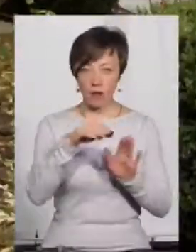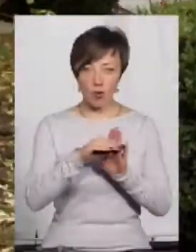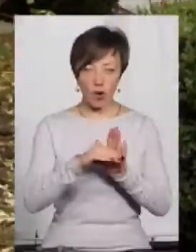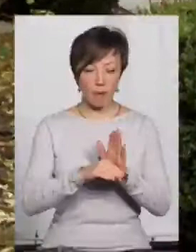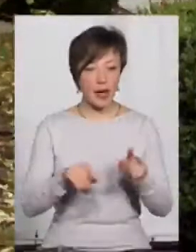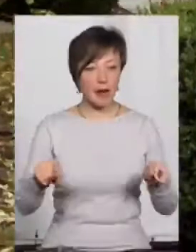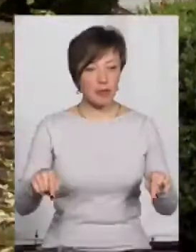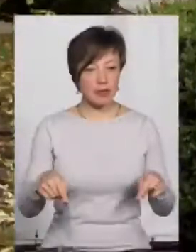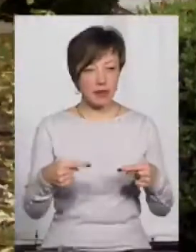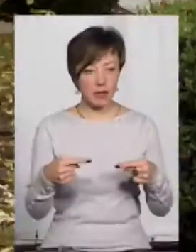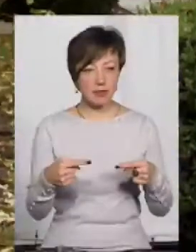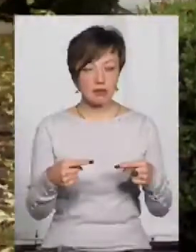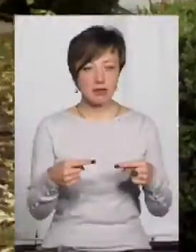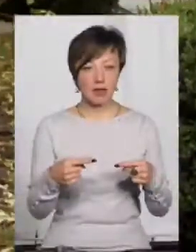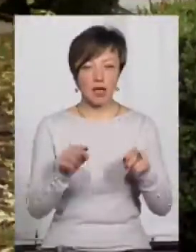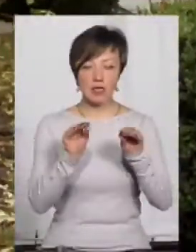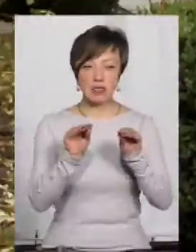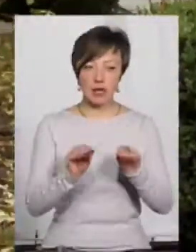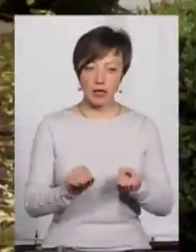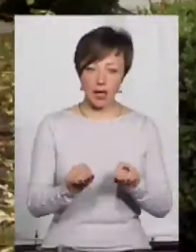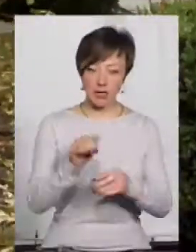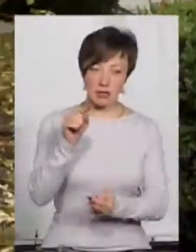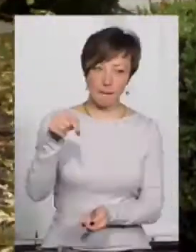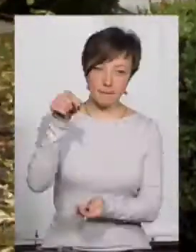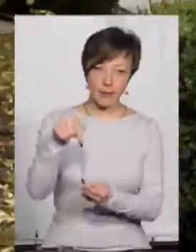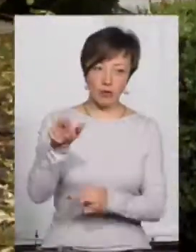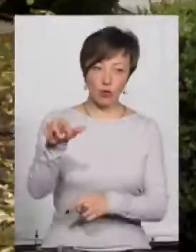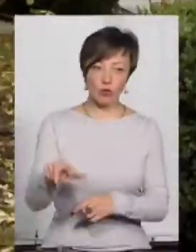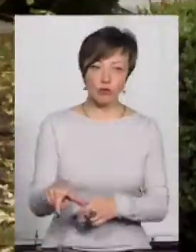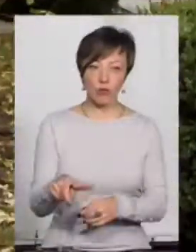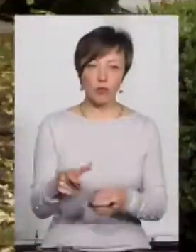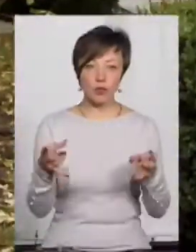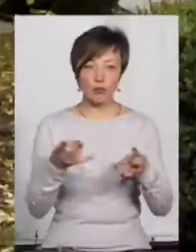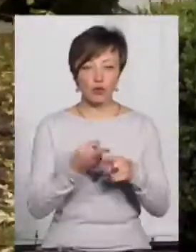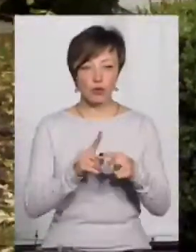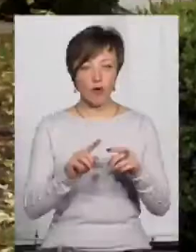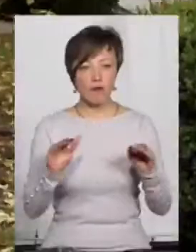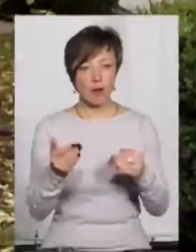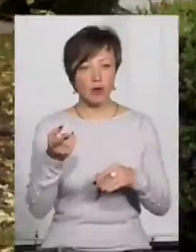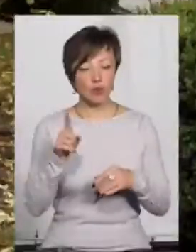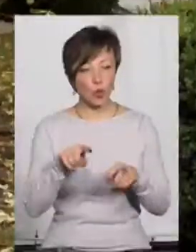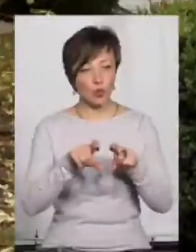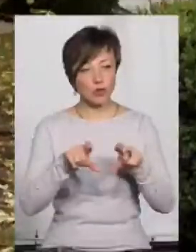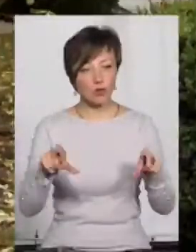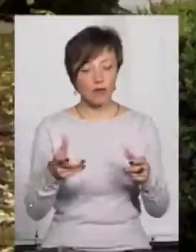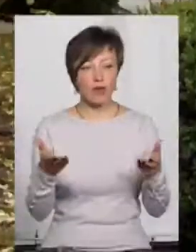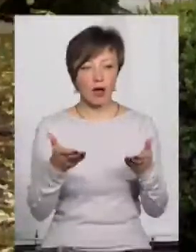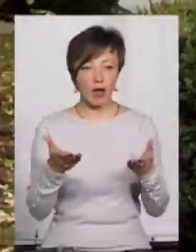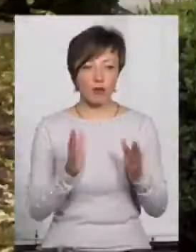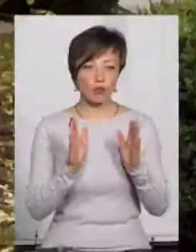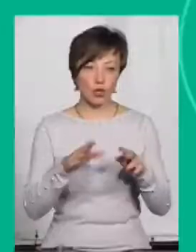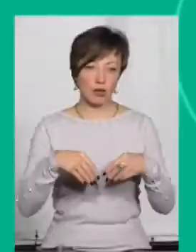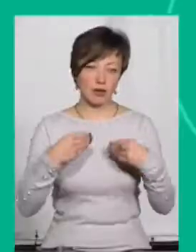реабілітації складається під особу, яка потребує цього, і в рамках тої установи, яка її буде